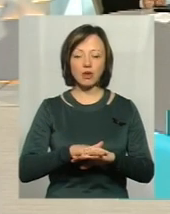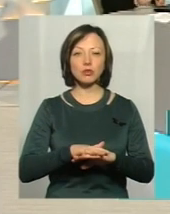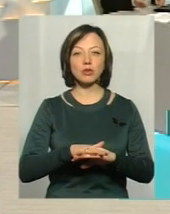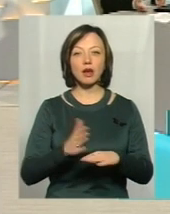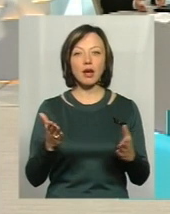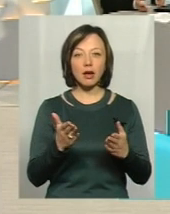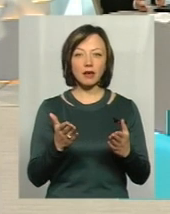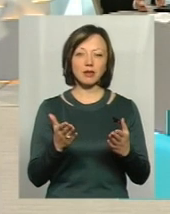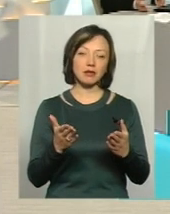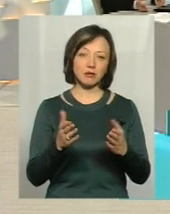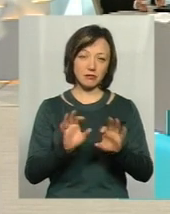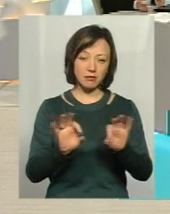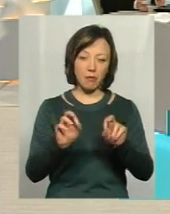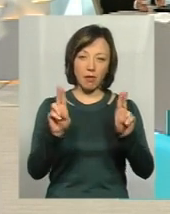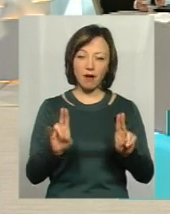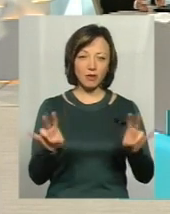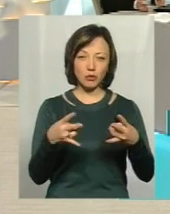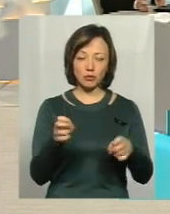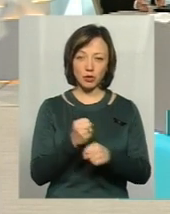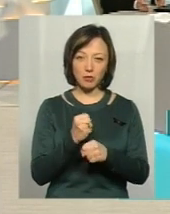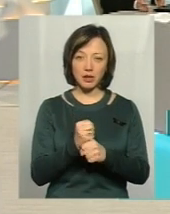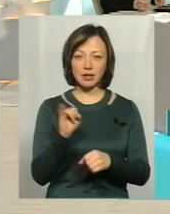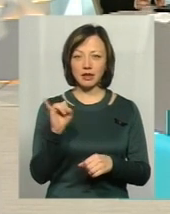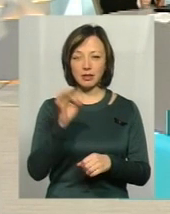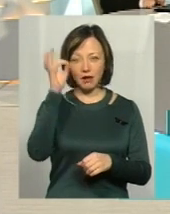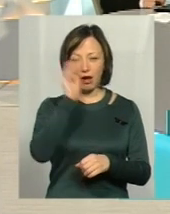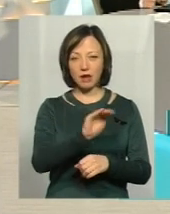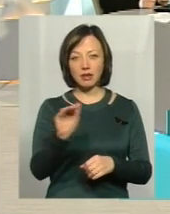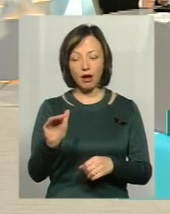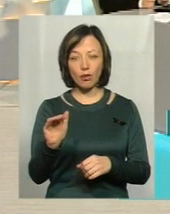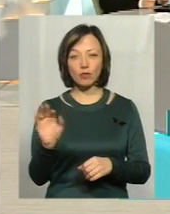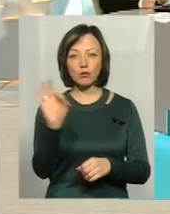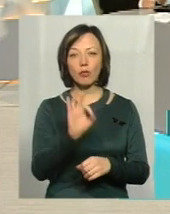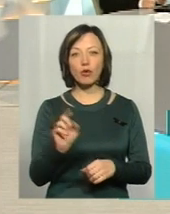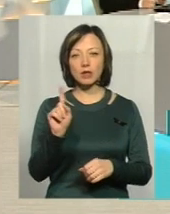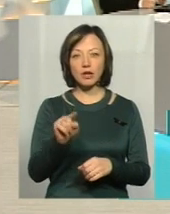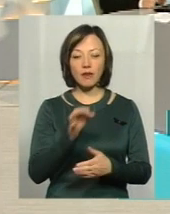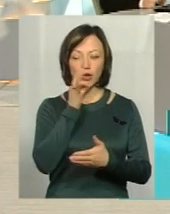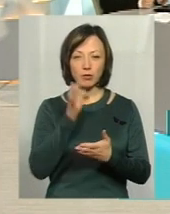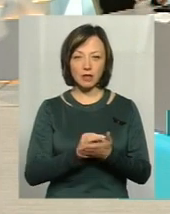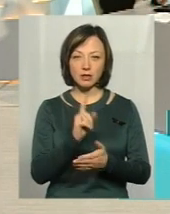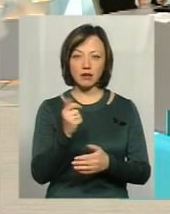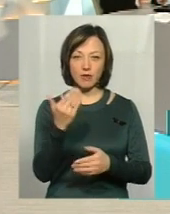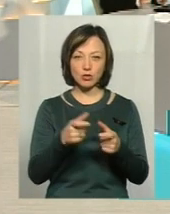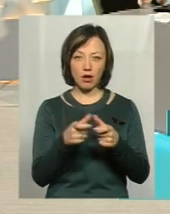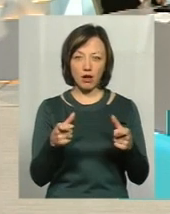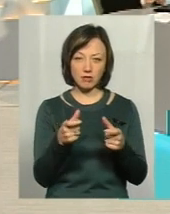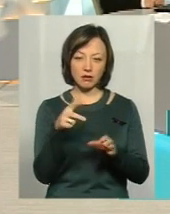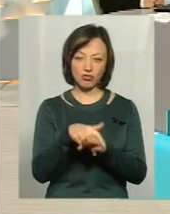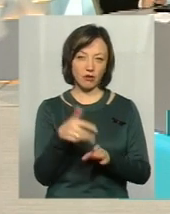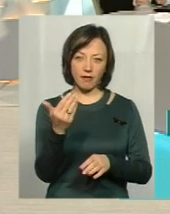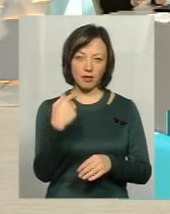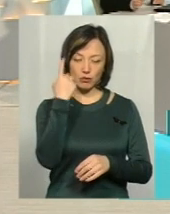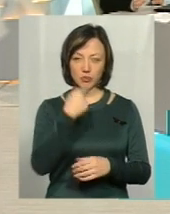нагадають прості правила, чого не потрібно робити, та нагадають про те, що відповідальність за вашу картку лишається